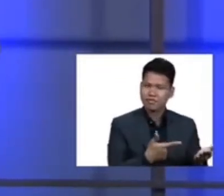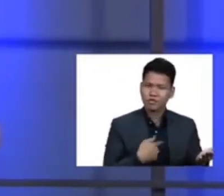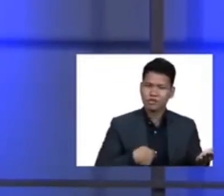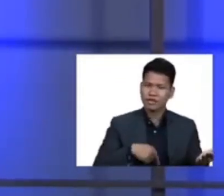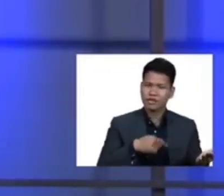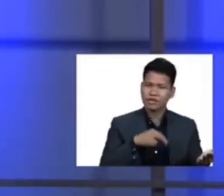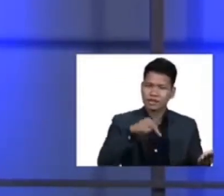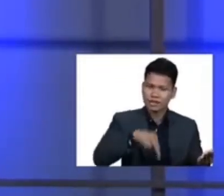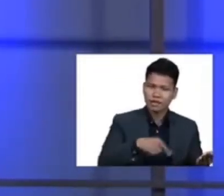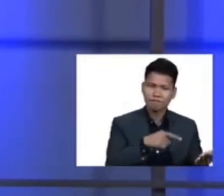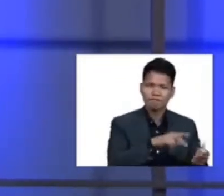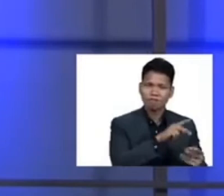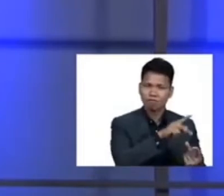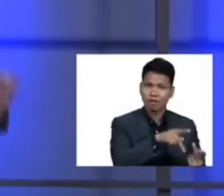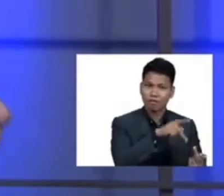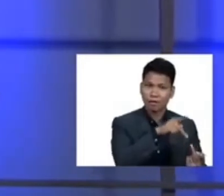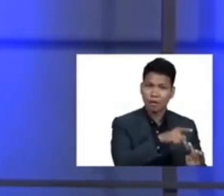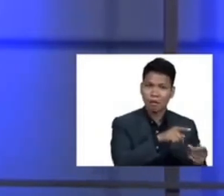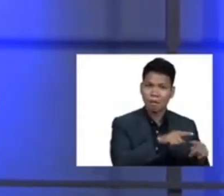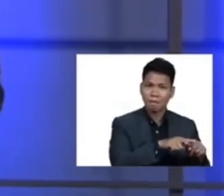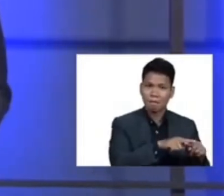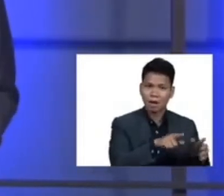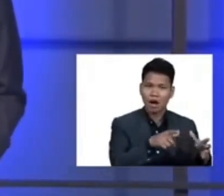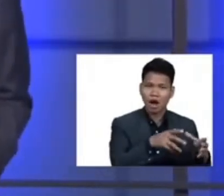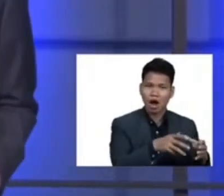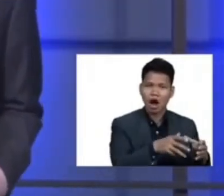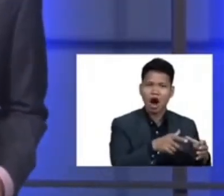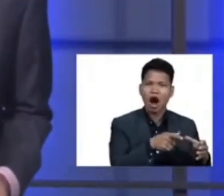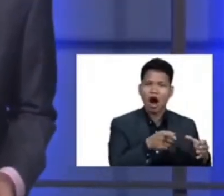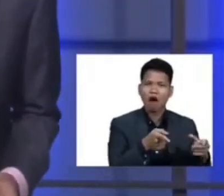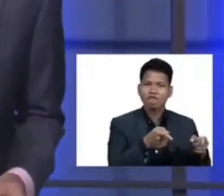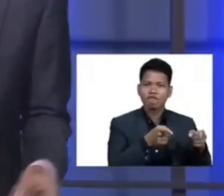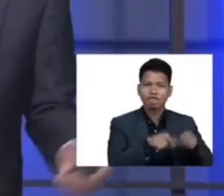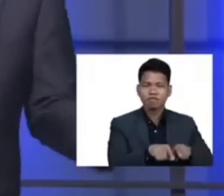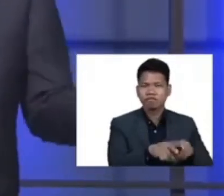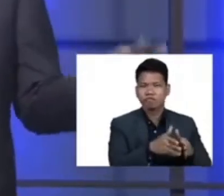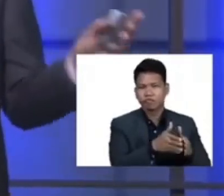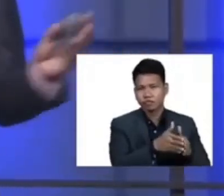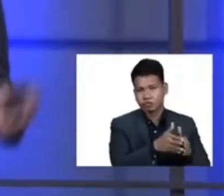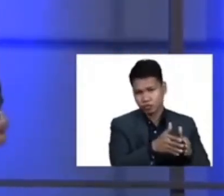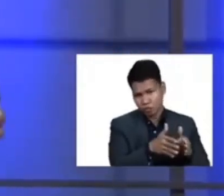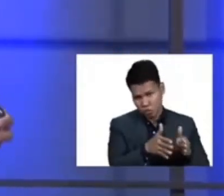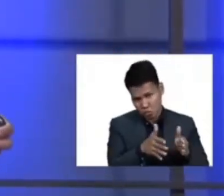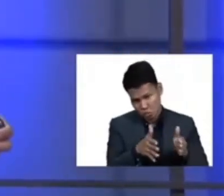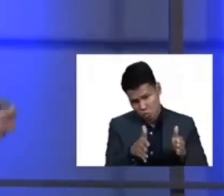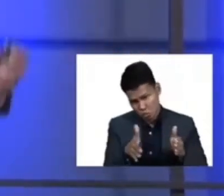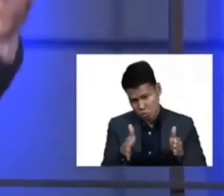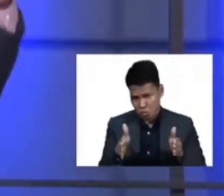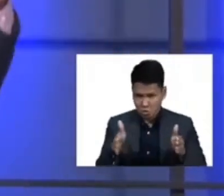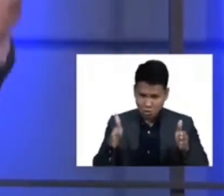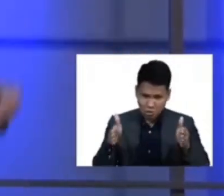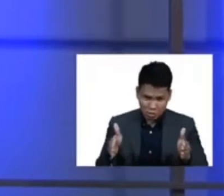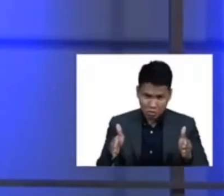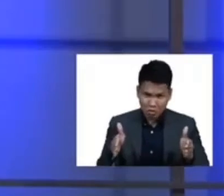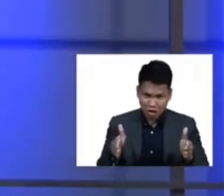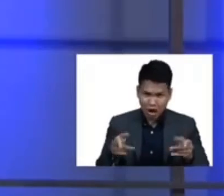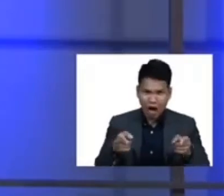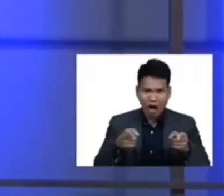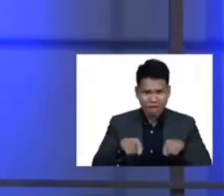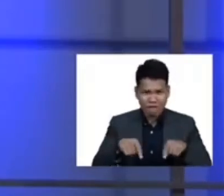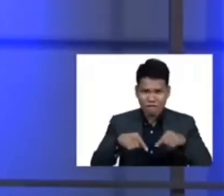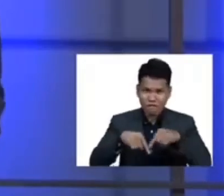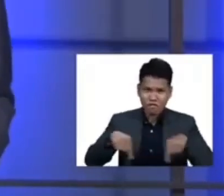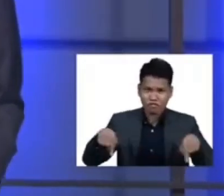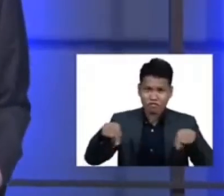perfecto, but something happened in between. Kaya nga't kinakailangan na gagawa siya